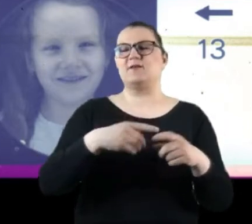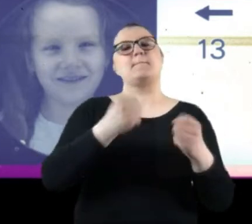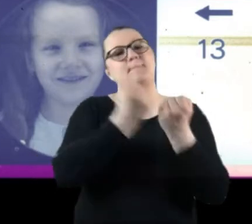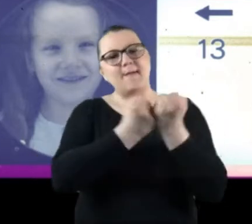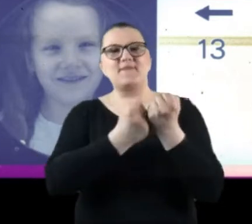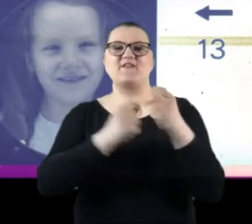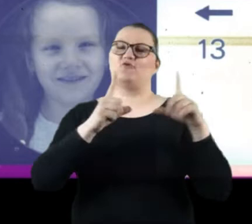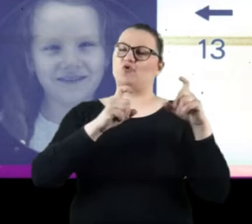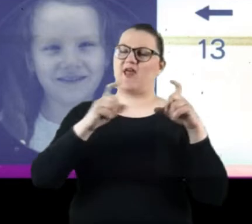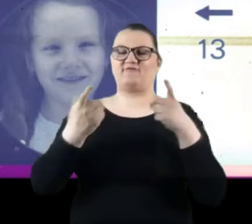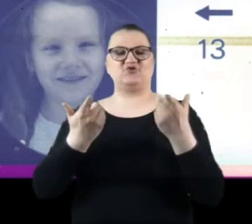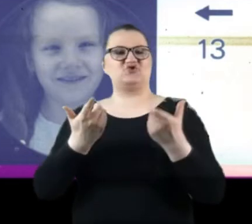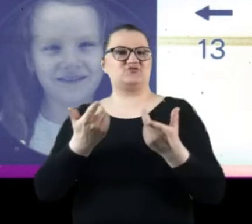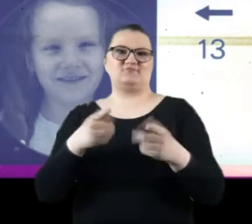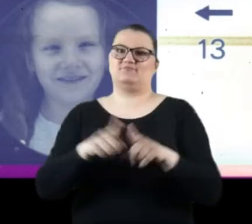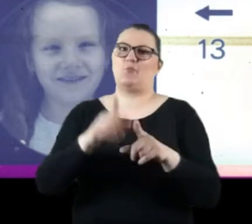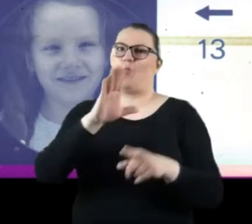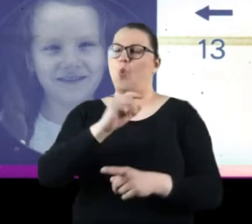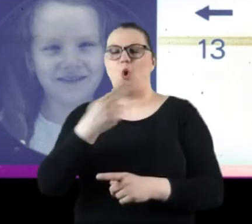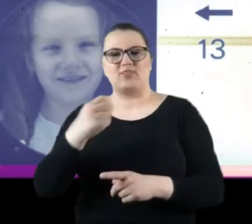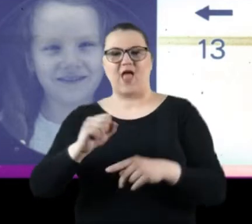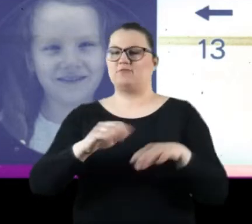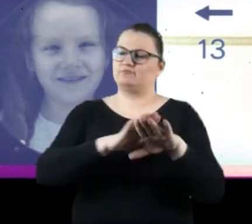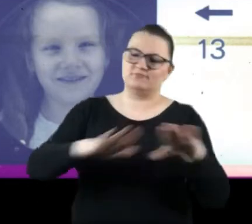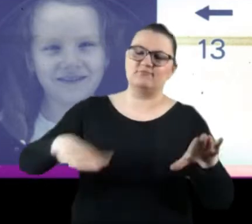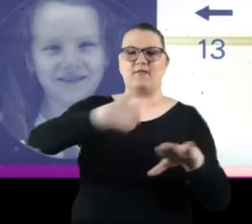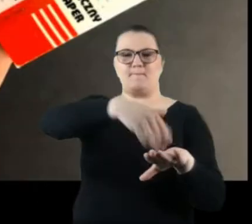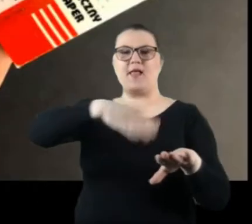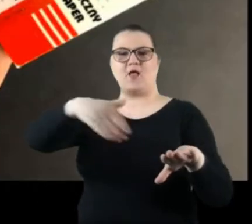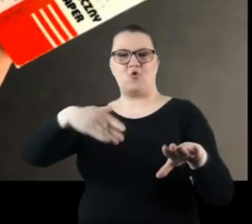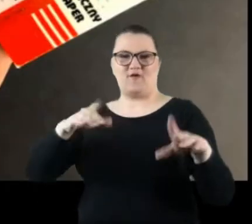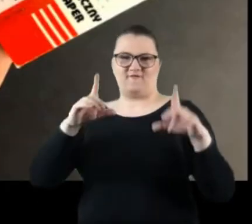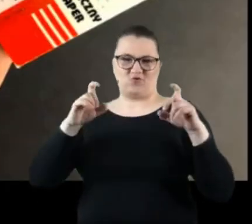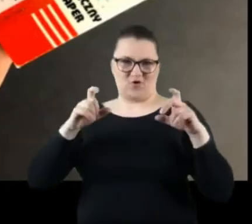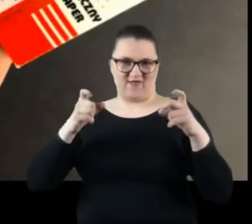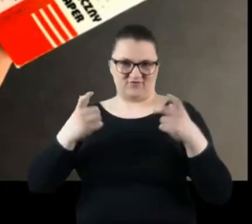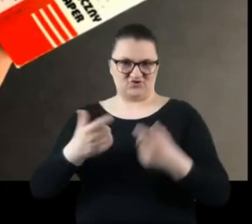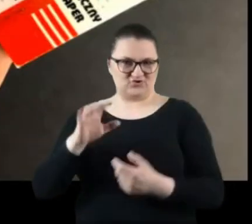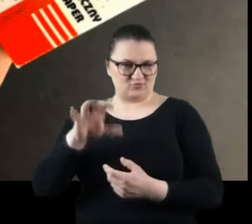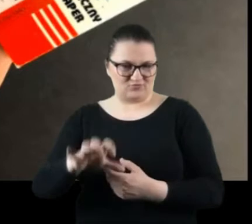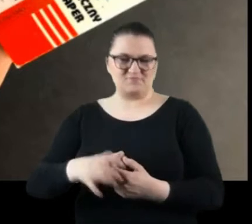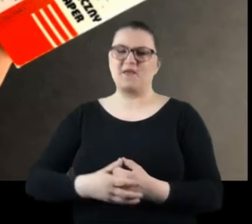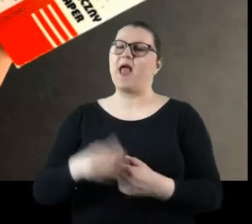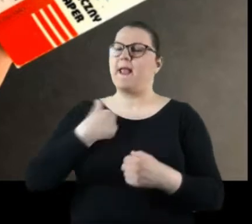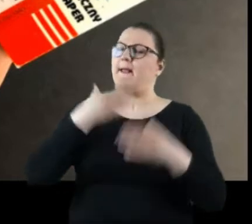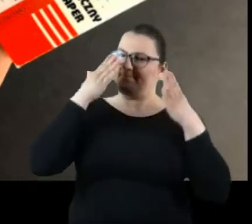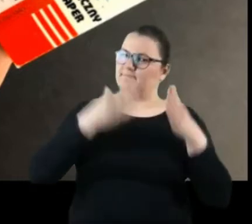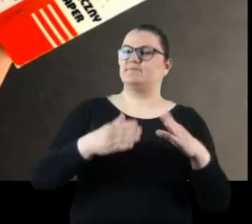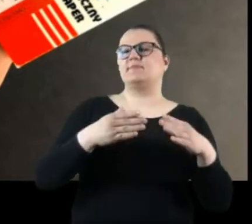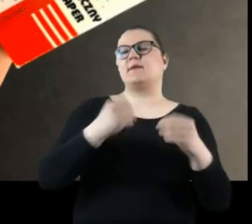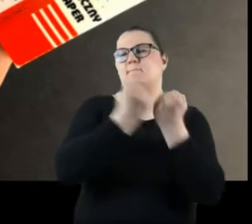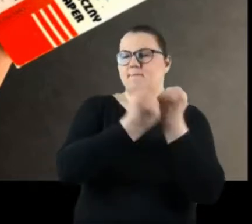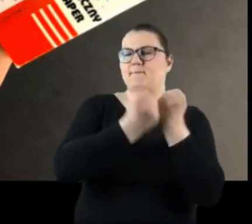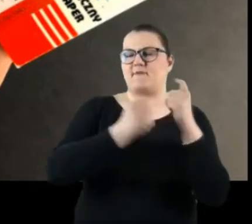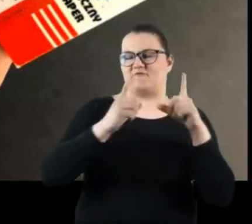błony czy tak naprawdę cokolwiek, co pokryjemy emulsją fotograficzną. Ja skupię się na papierze fotograficznym, po to na nim na co dzień